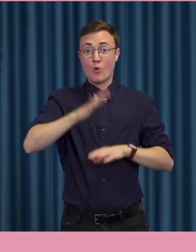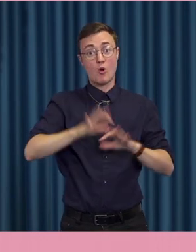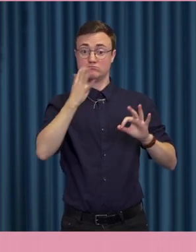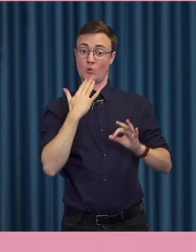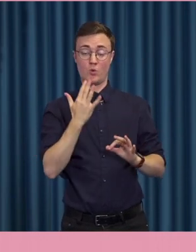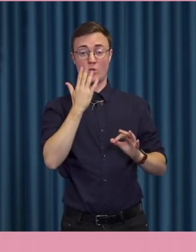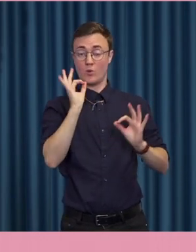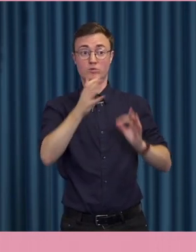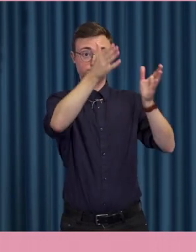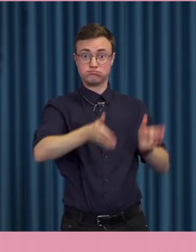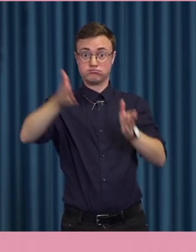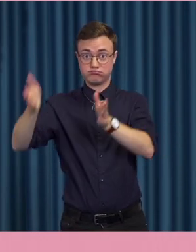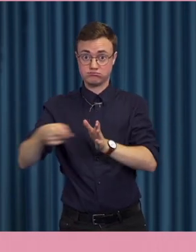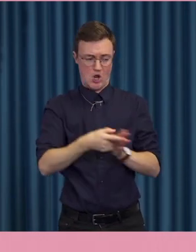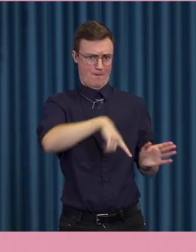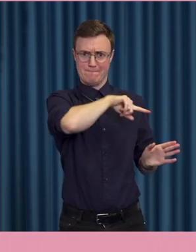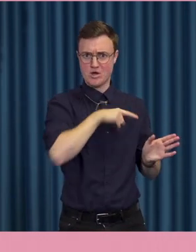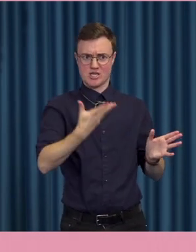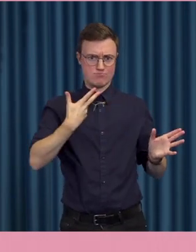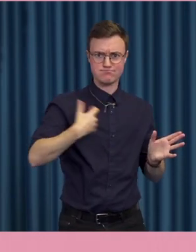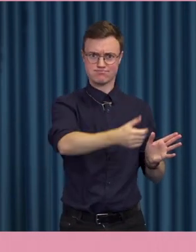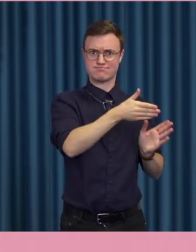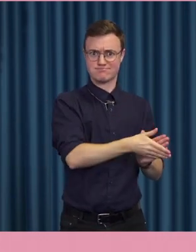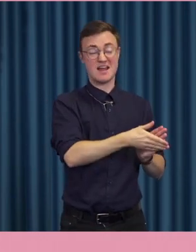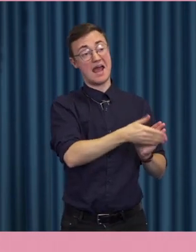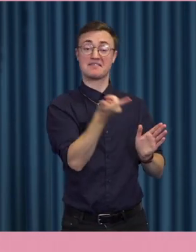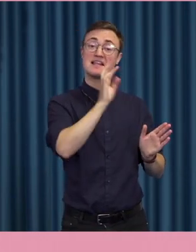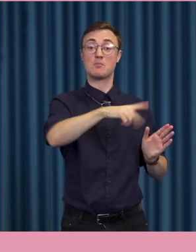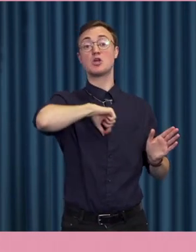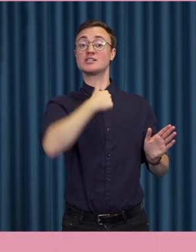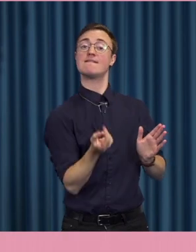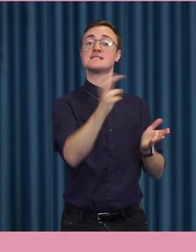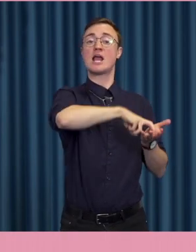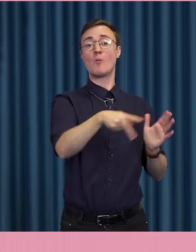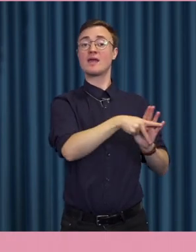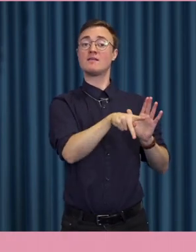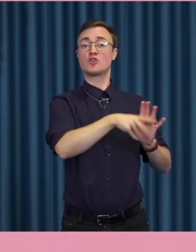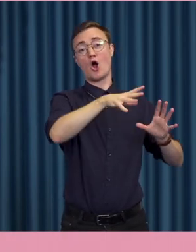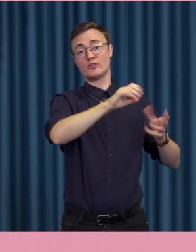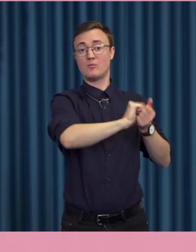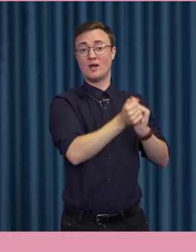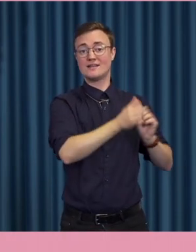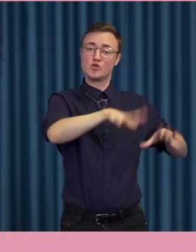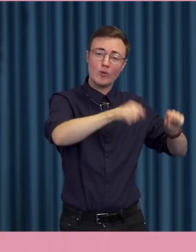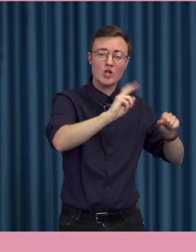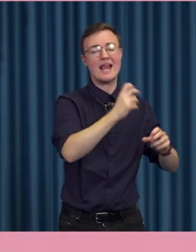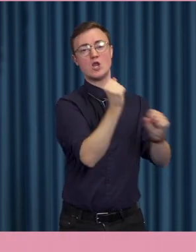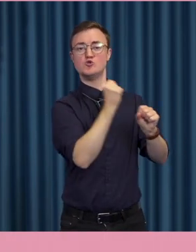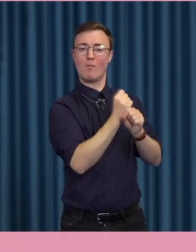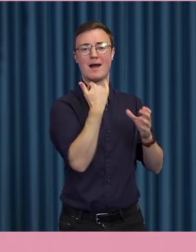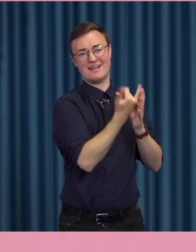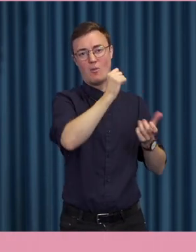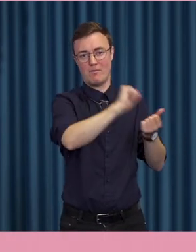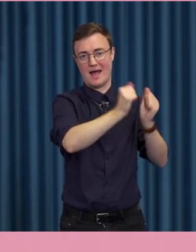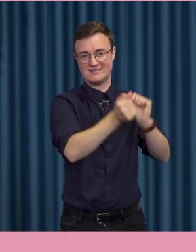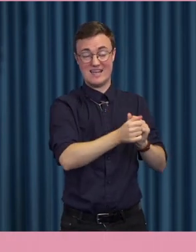av skalan mycket engagemang. Har vi att själv kandidera till ett politiskt uppdrag. Eller arbeta i ett parti. Det är ju stora åtaganden som